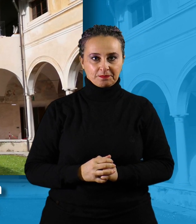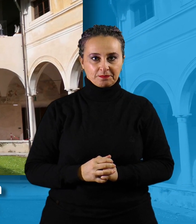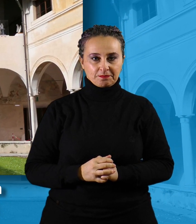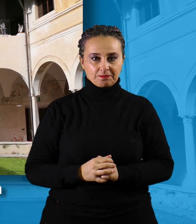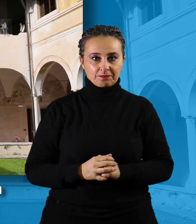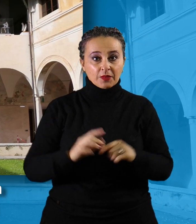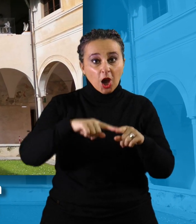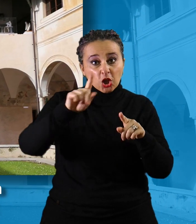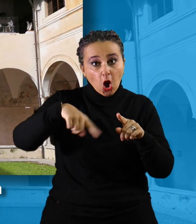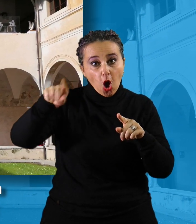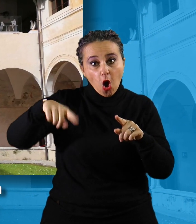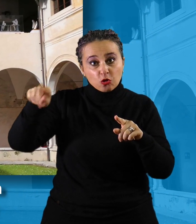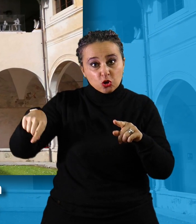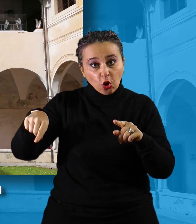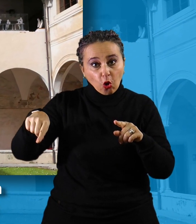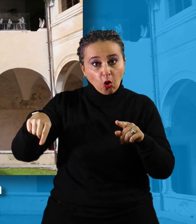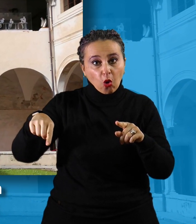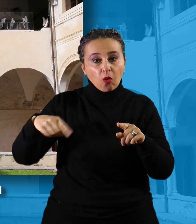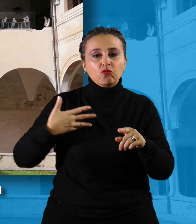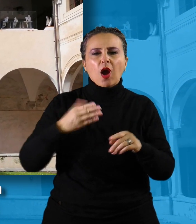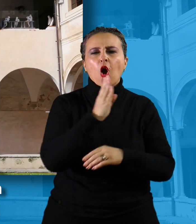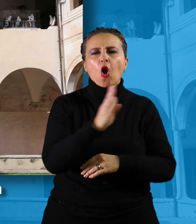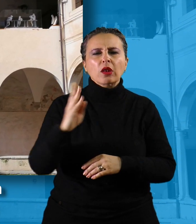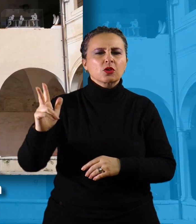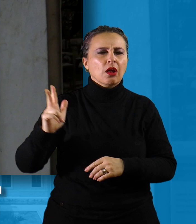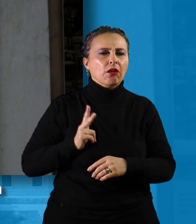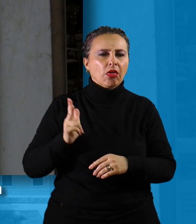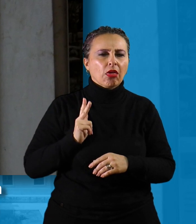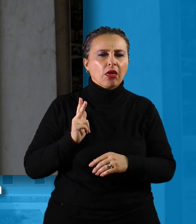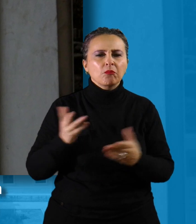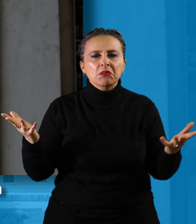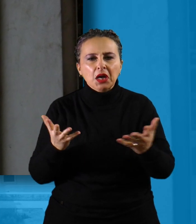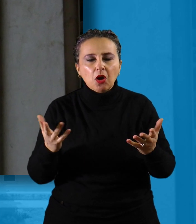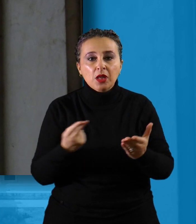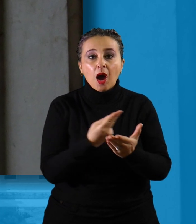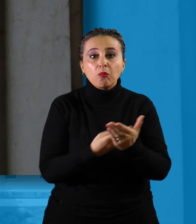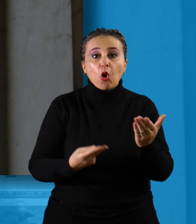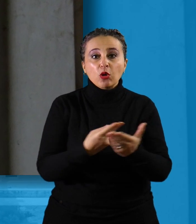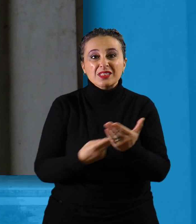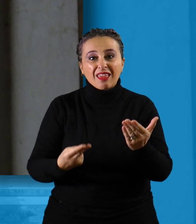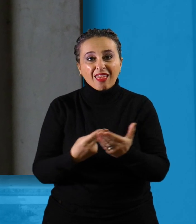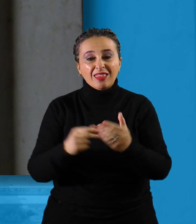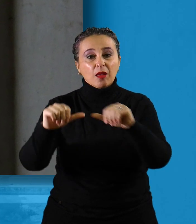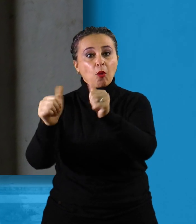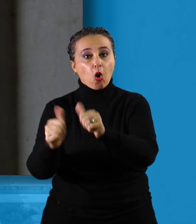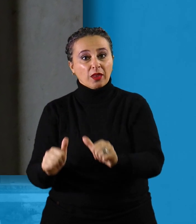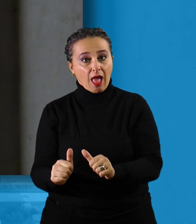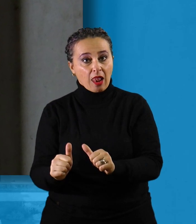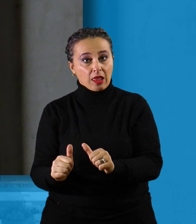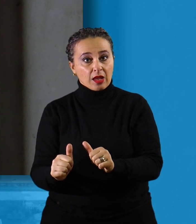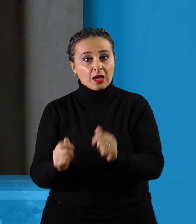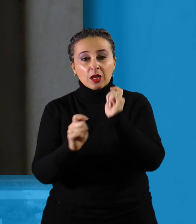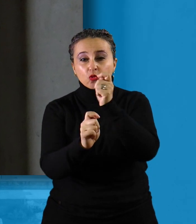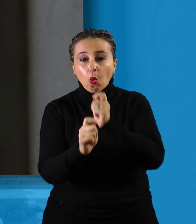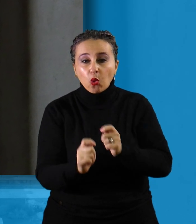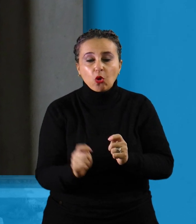All'interno del chiostro è ospitata una vasta collezione di bozzetti e modelli di scultori italiani e stranieri che hanno